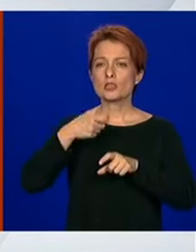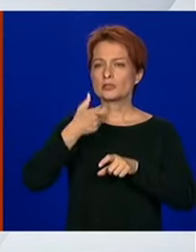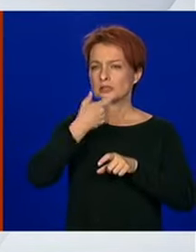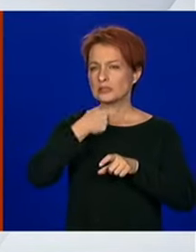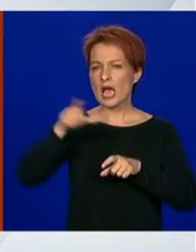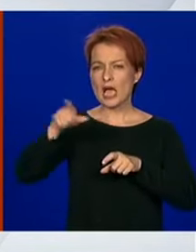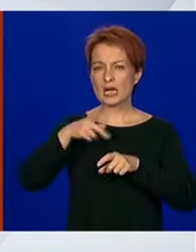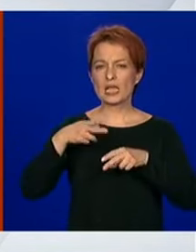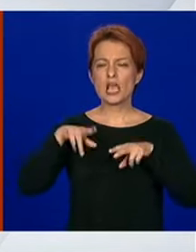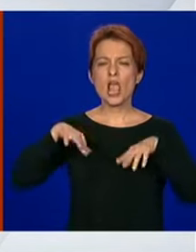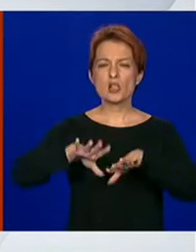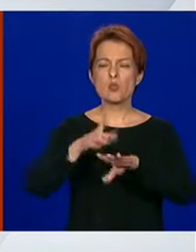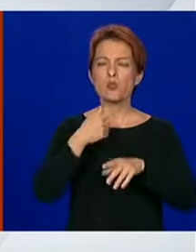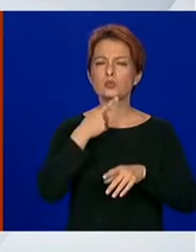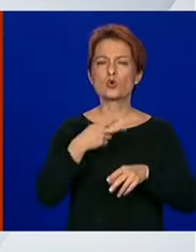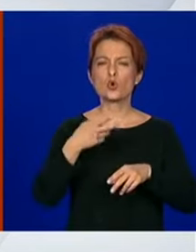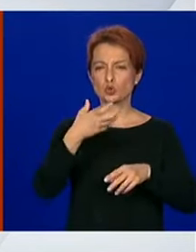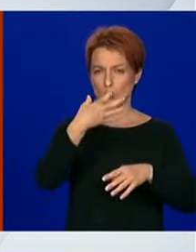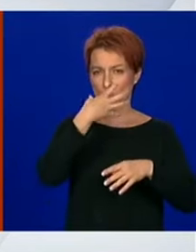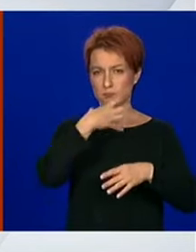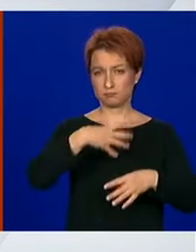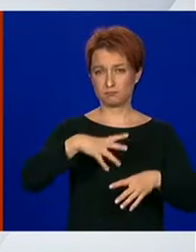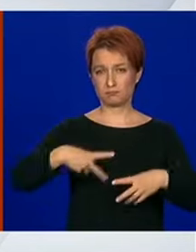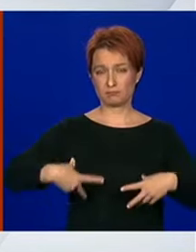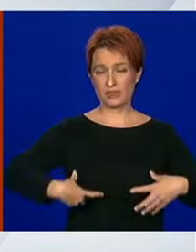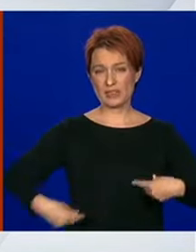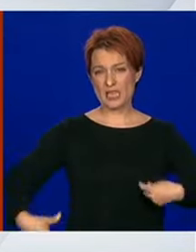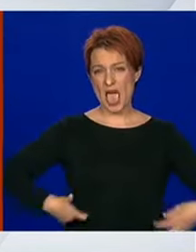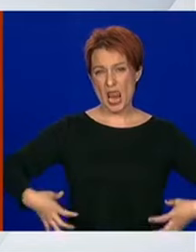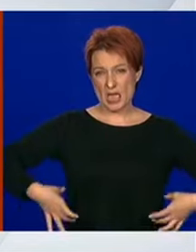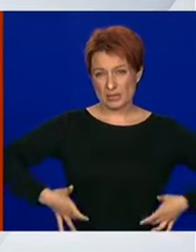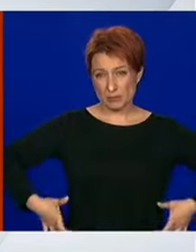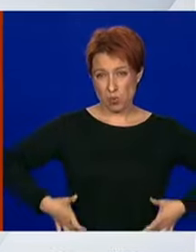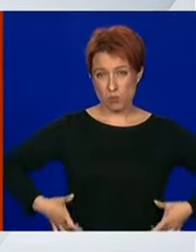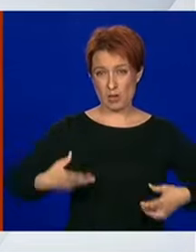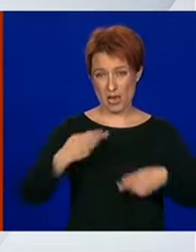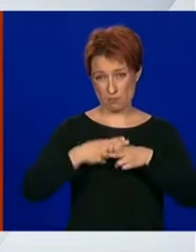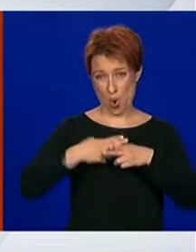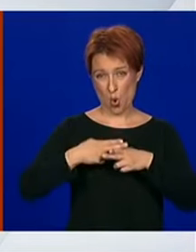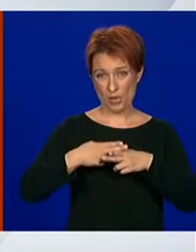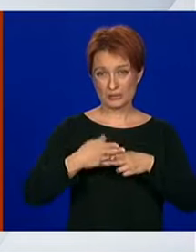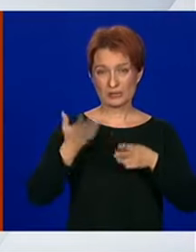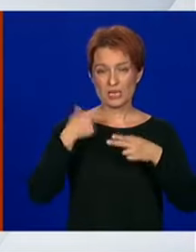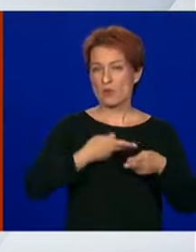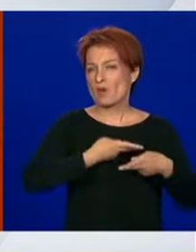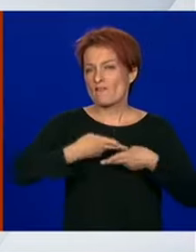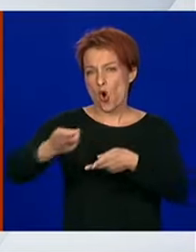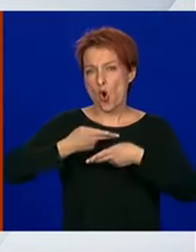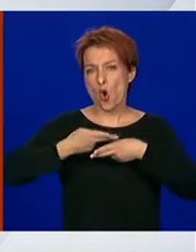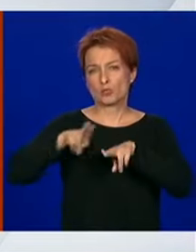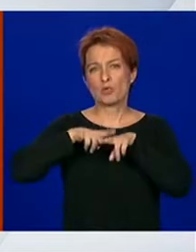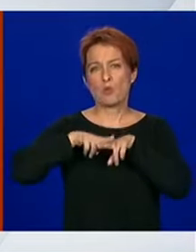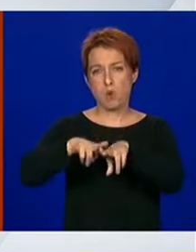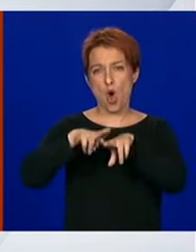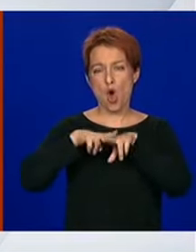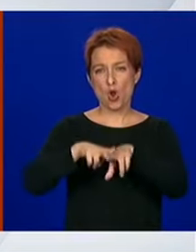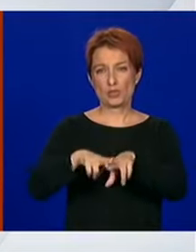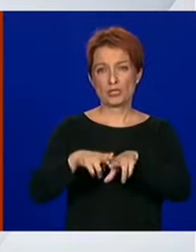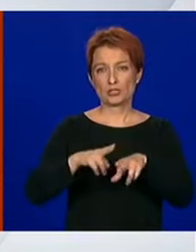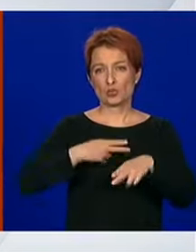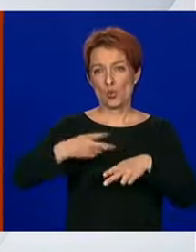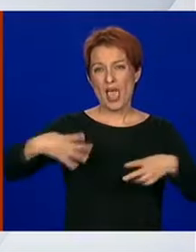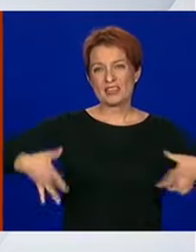i koji su u proteklom razoblje bili hospitalizirani da ih se ne bi svaki dan vozilo u bolnicu na dijalizu.